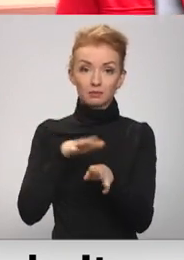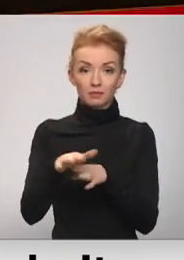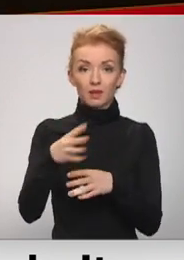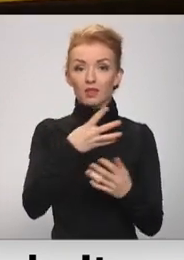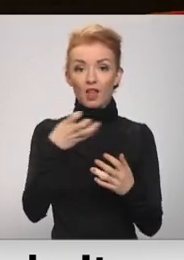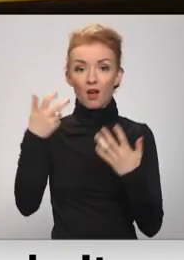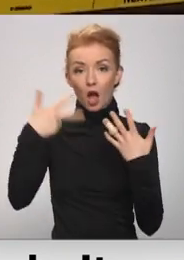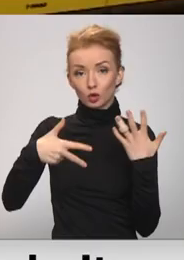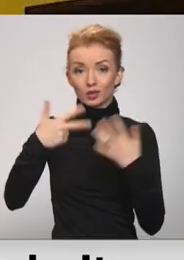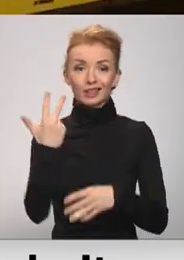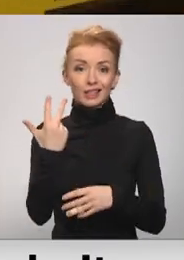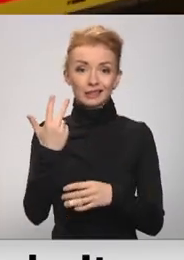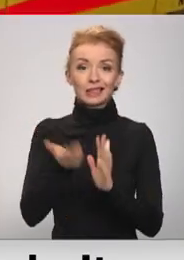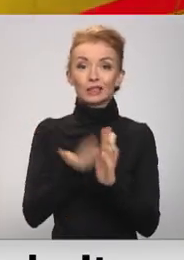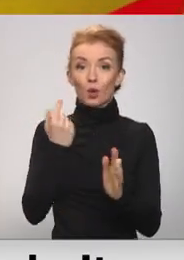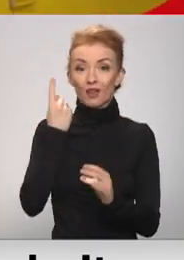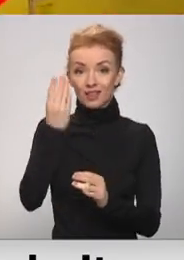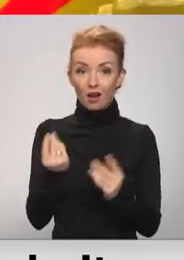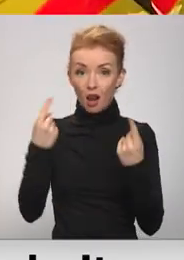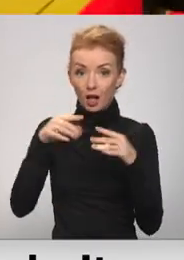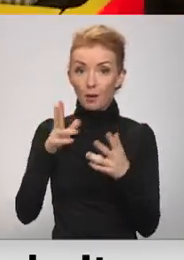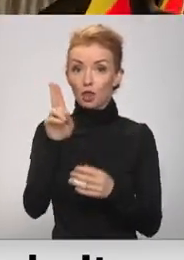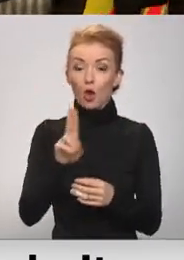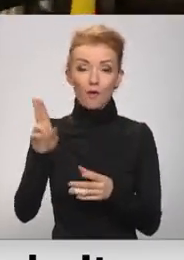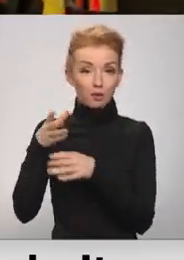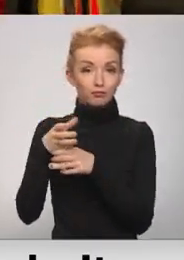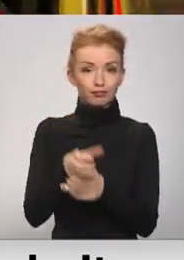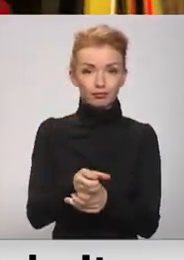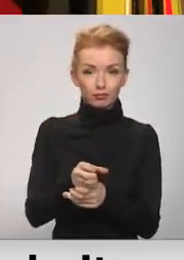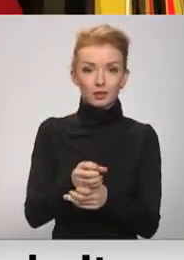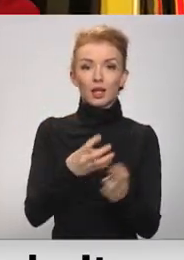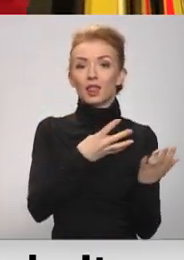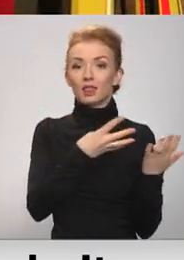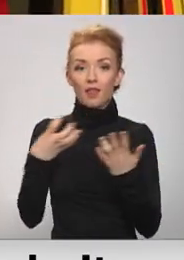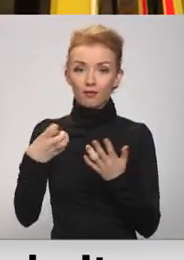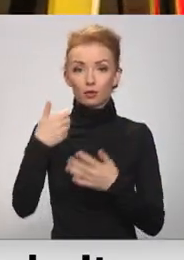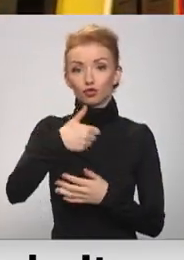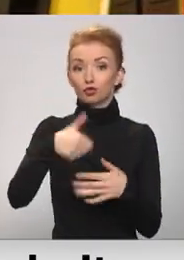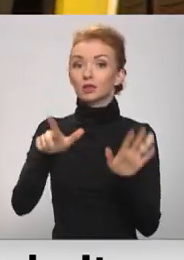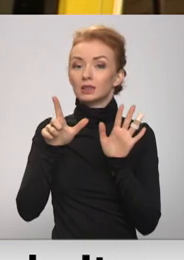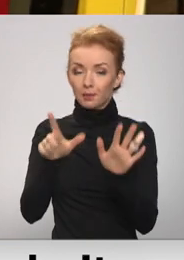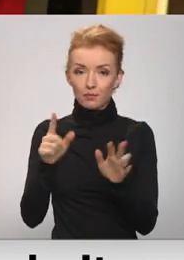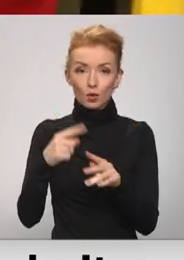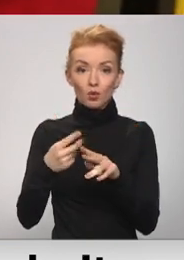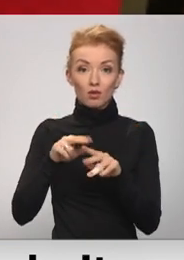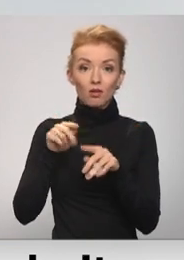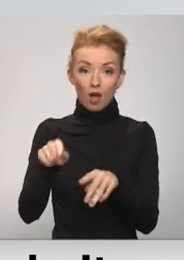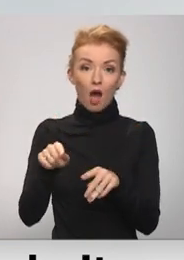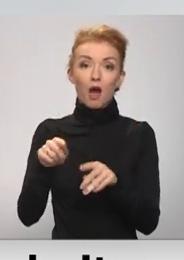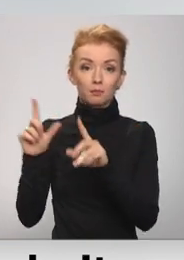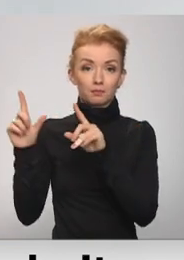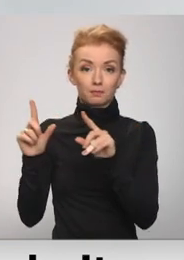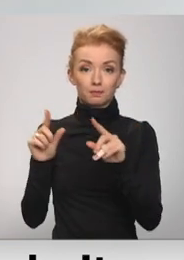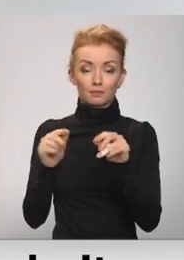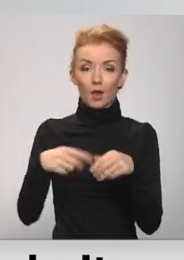983 izsaukumus dienaktī, bet novembrī to skaits sarucis līdz 967. Šāda tendence vērojama